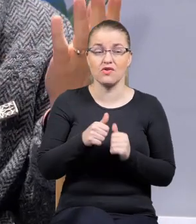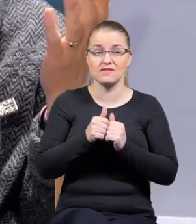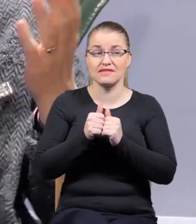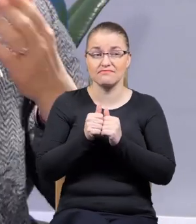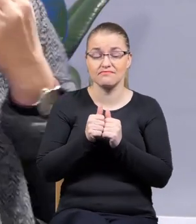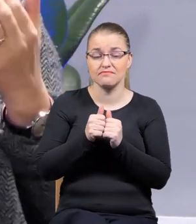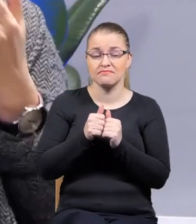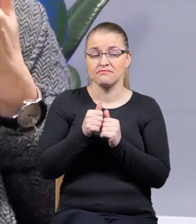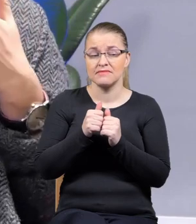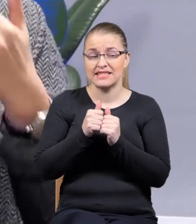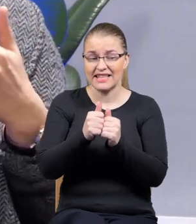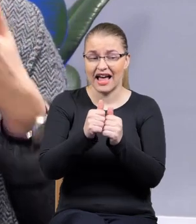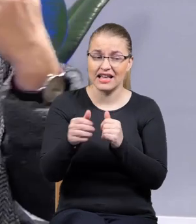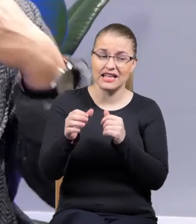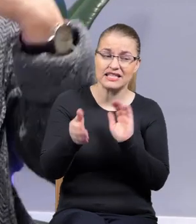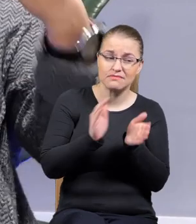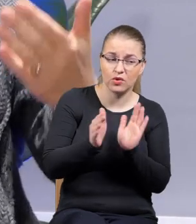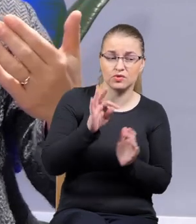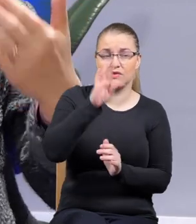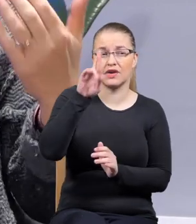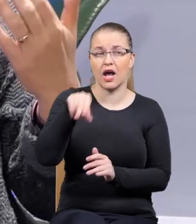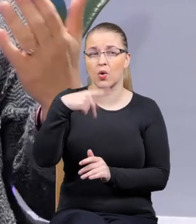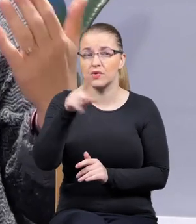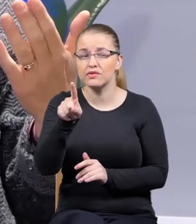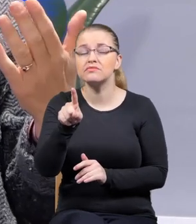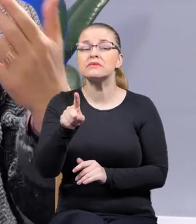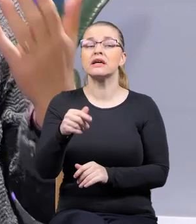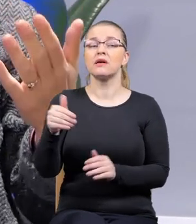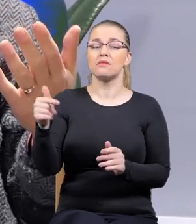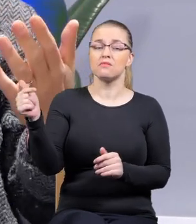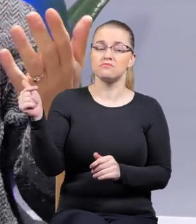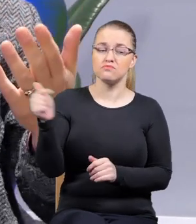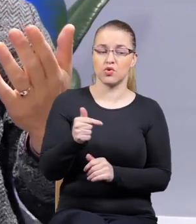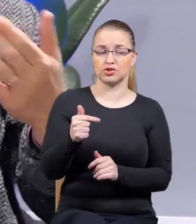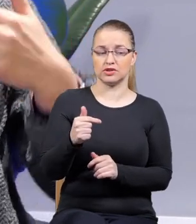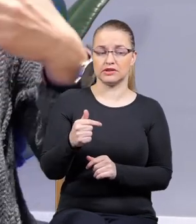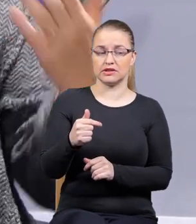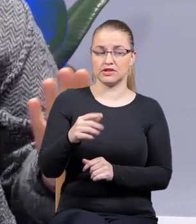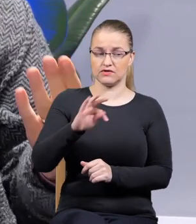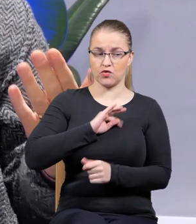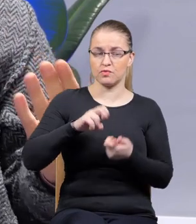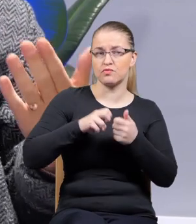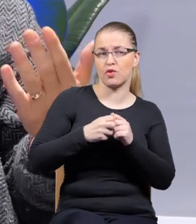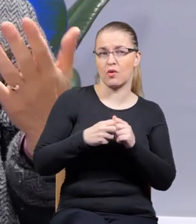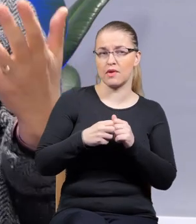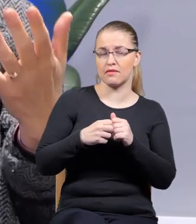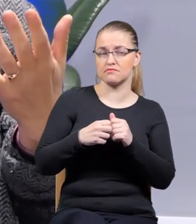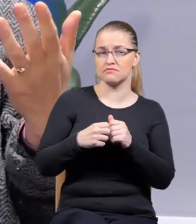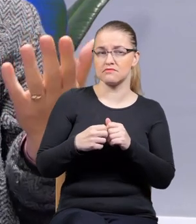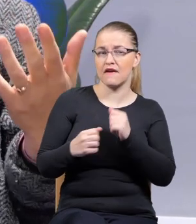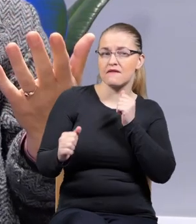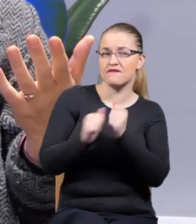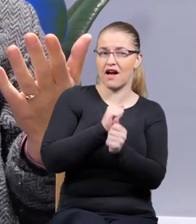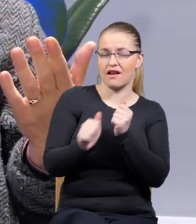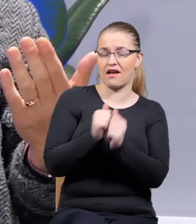nazywam, każe nam stanąć twarzą w twarz z tymi wydarzeniami, wierząc, zresztą na tym polegała metoda